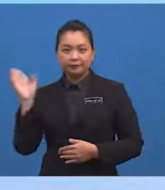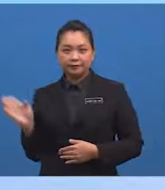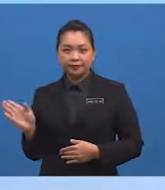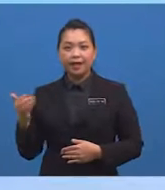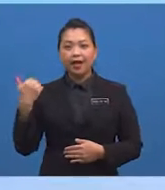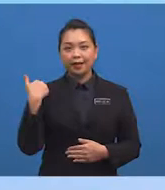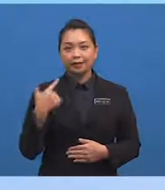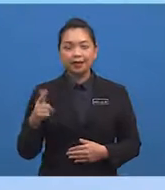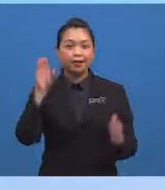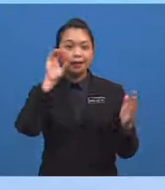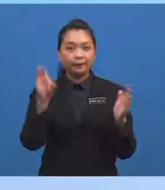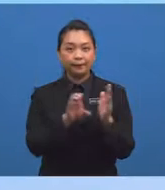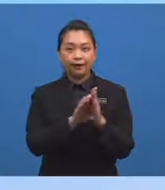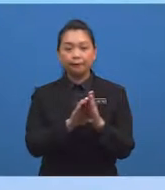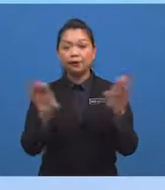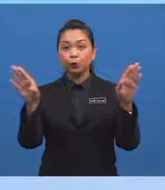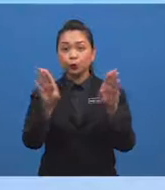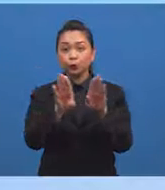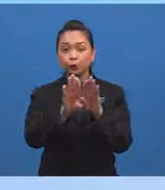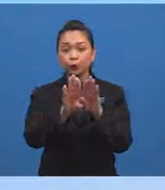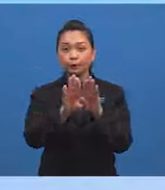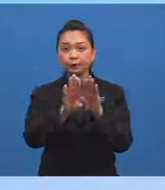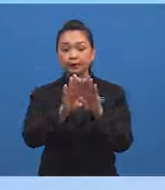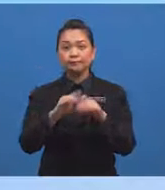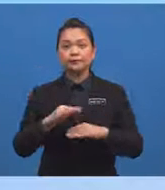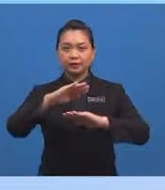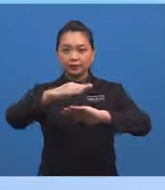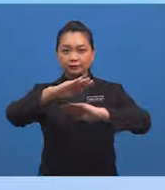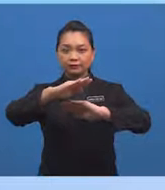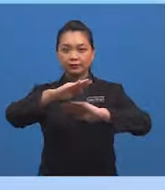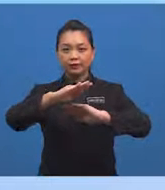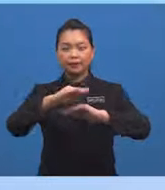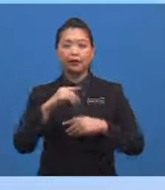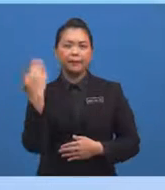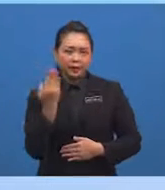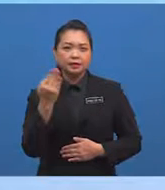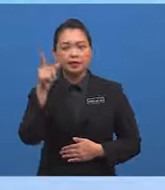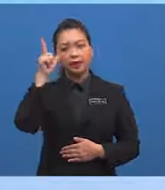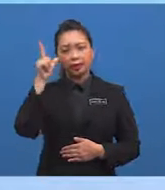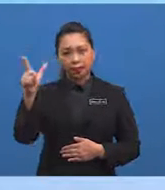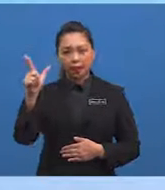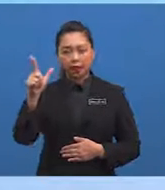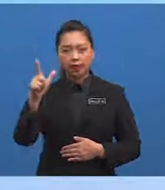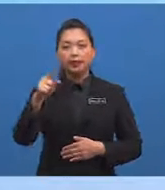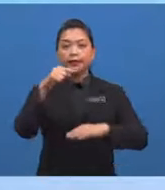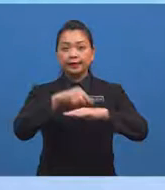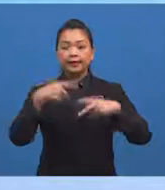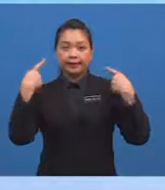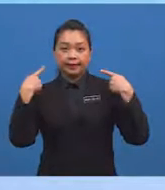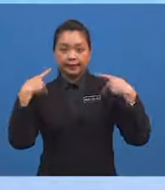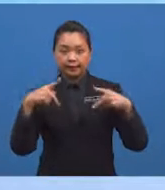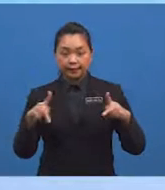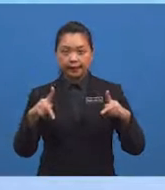ialah gambar penutup jendela gulung Yang biasa murid-murid lihat di kedai